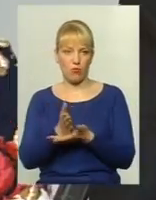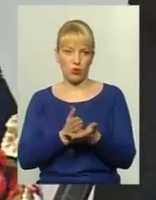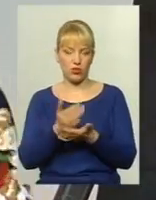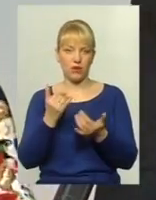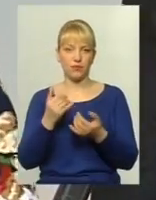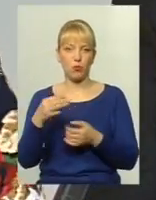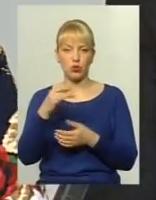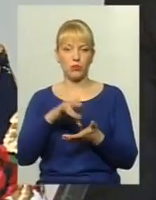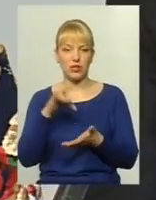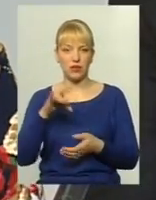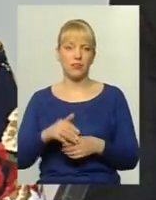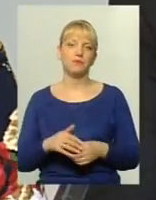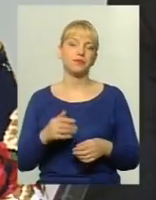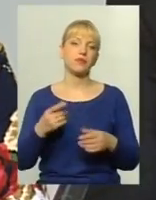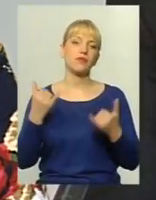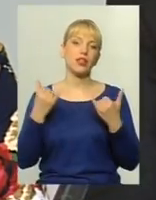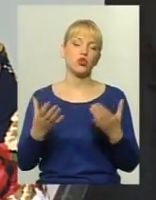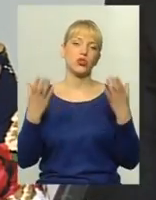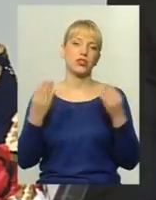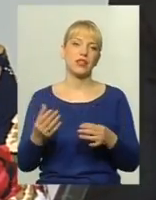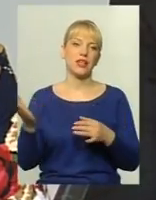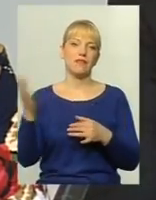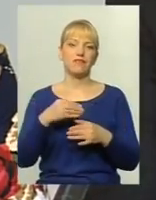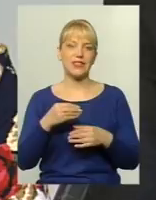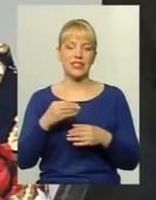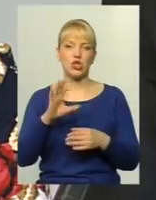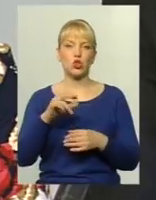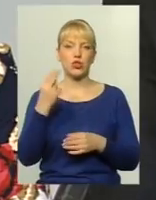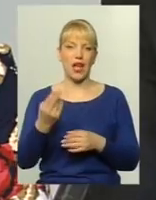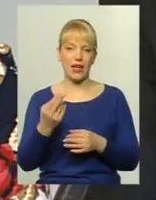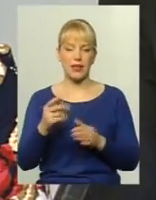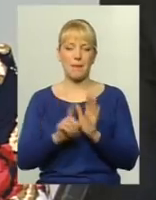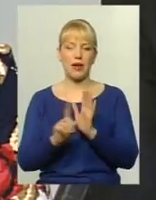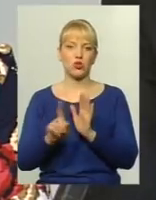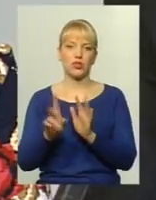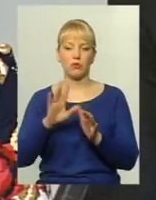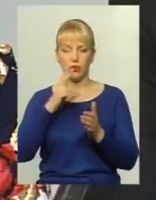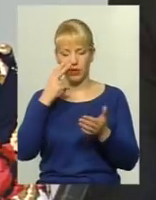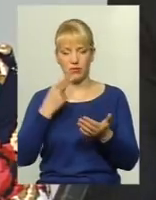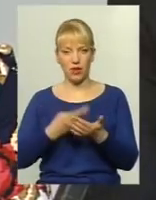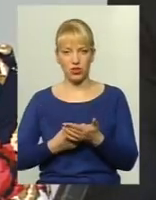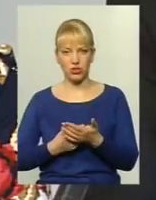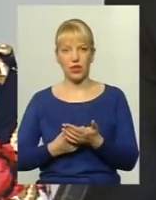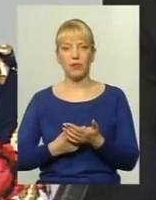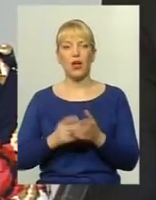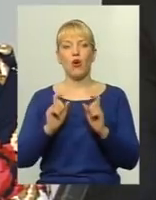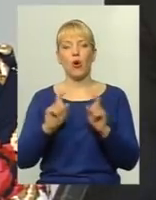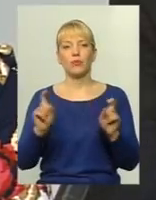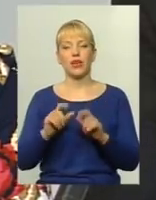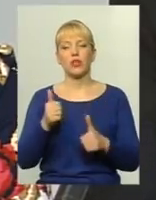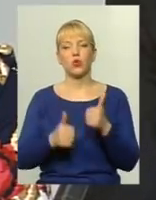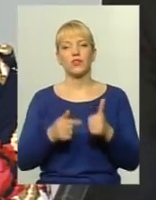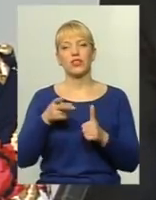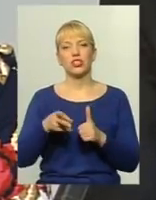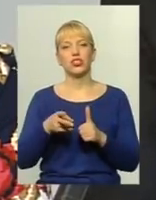сьогоднішній день всі пільгові, тобто соціальні маршрути, які були передбачені в об'єктах конкурсу в 2011